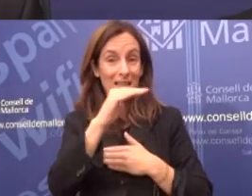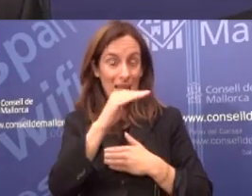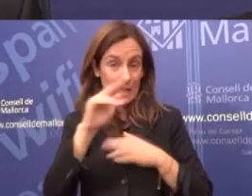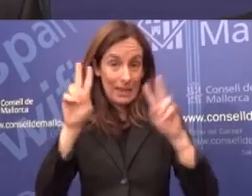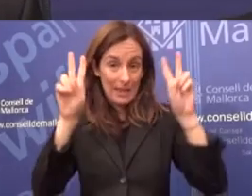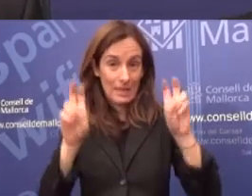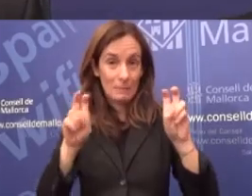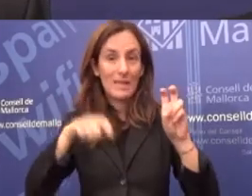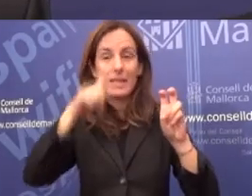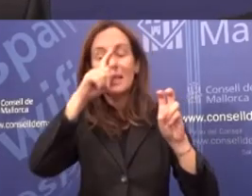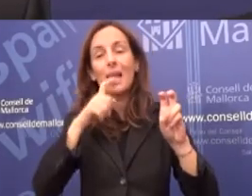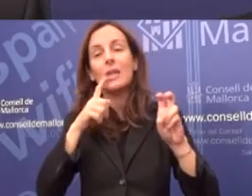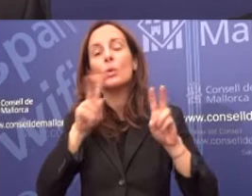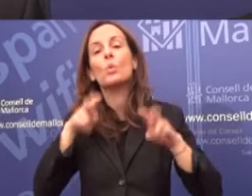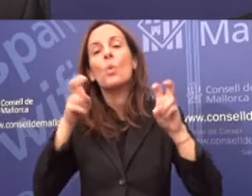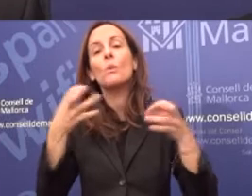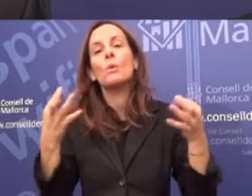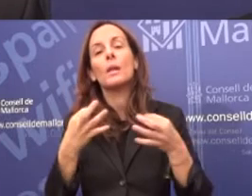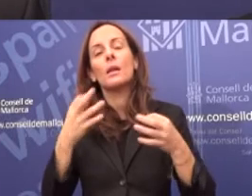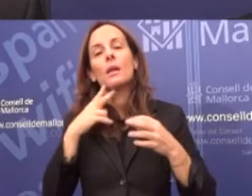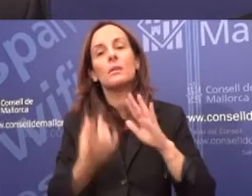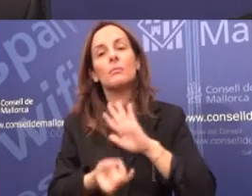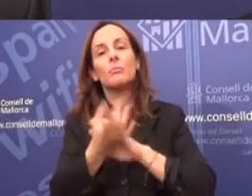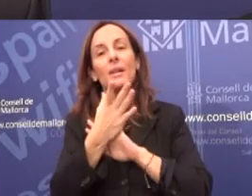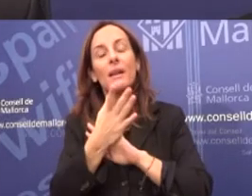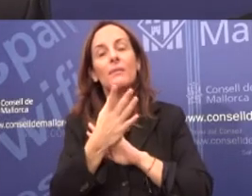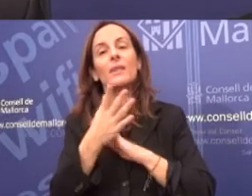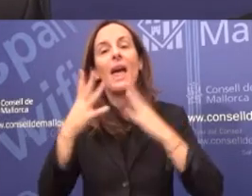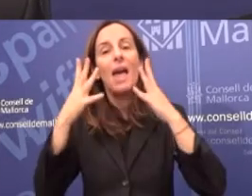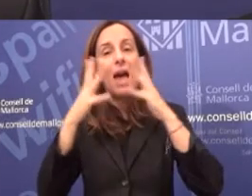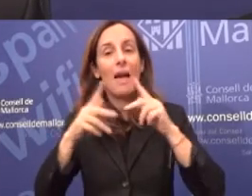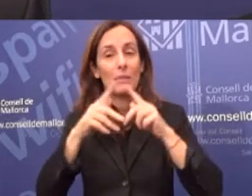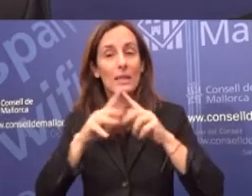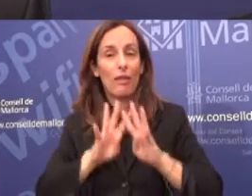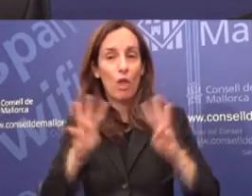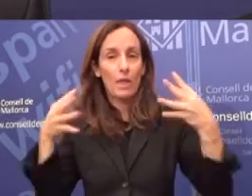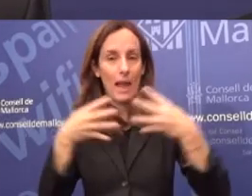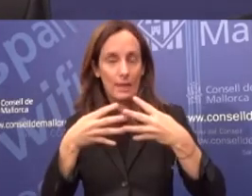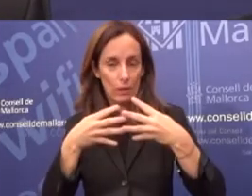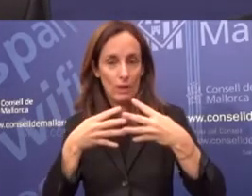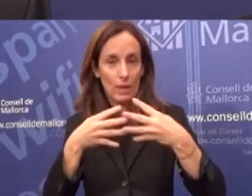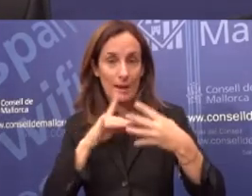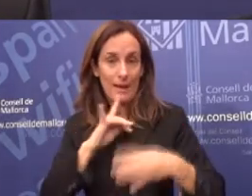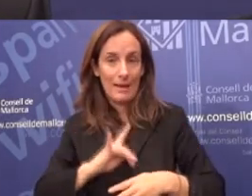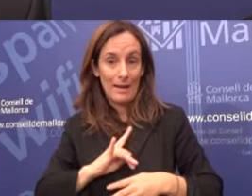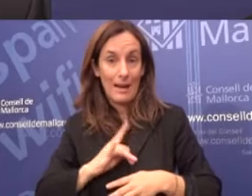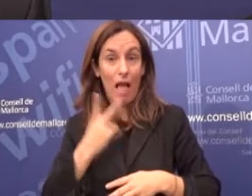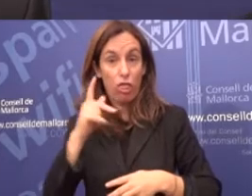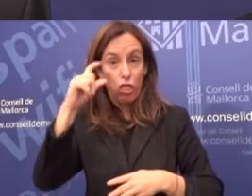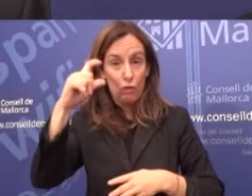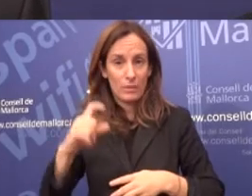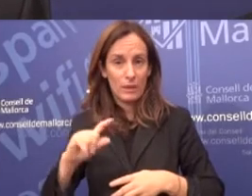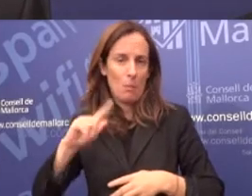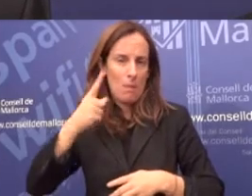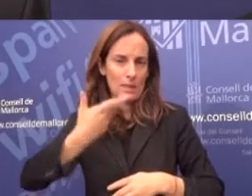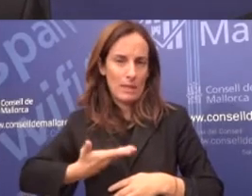i aquest any, com a novedat, la implementació d'administració electrònica. Aquestes dues seran les partides més importants d'aquest departament.